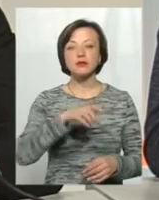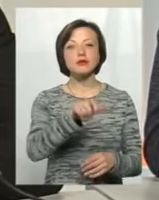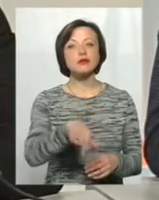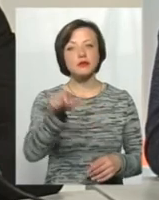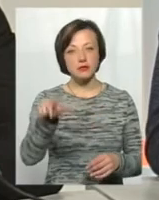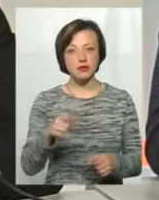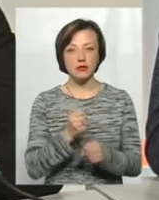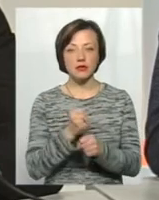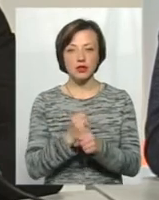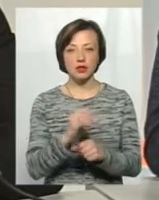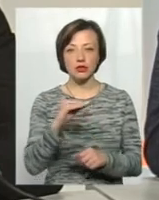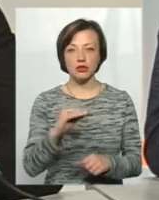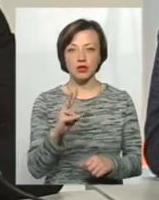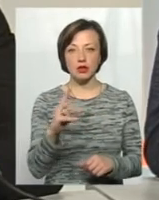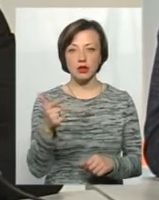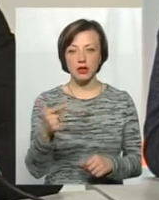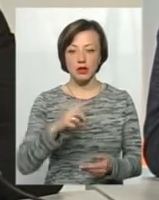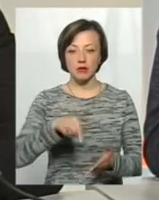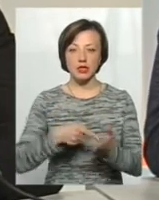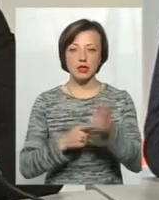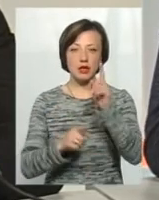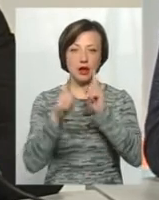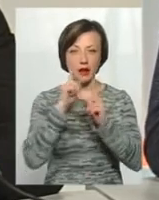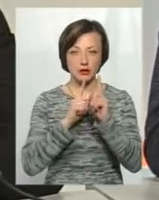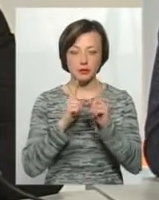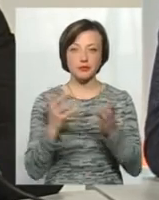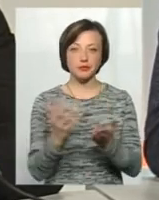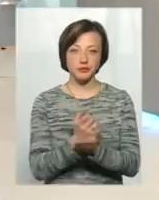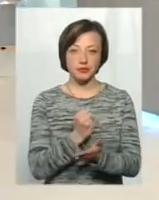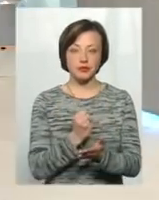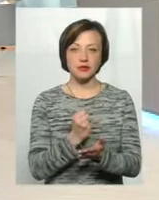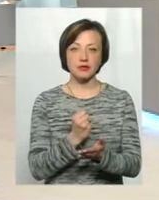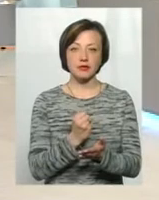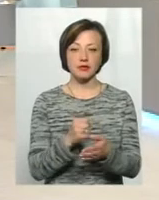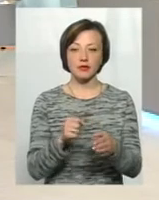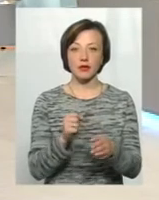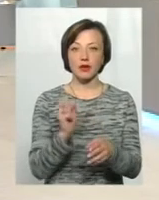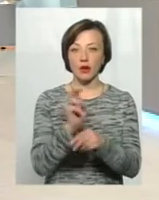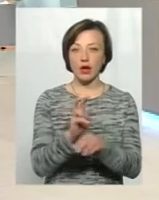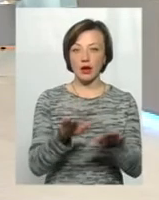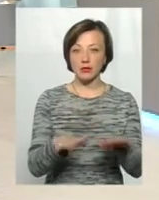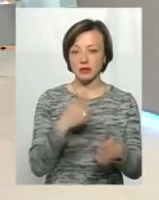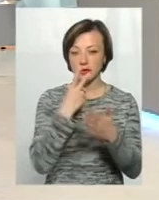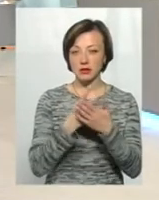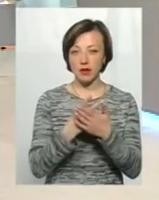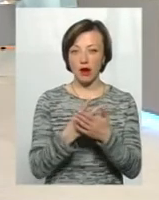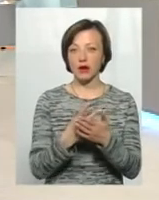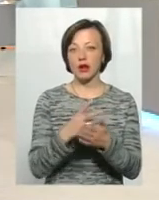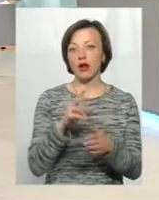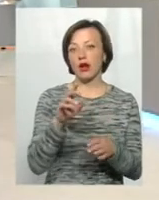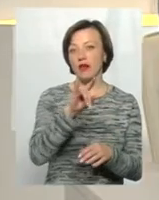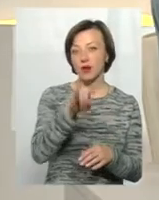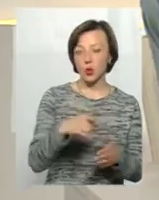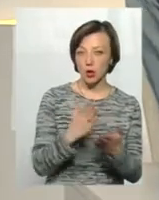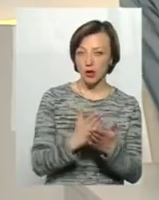які працюють в ЖКГ, в міській раді, виходять на місце, дивляться, стоїть вікно. Стоїть лічильник